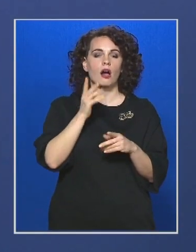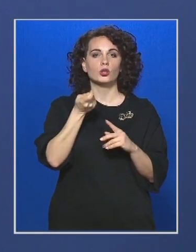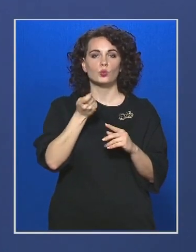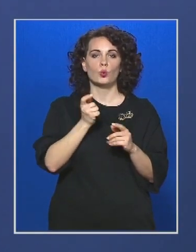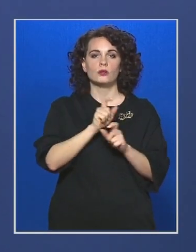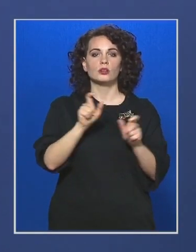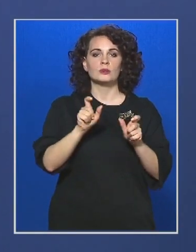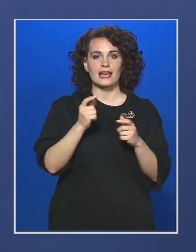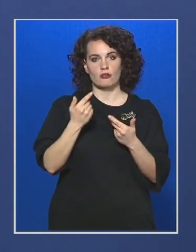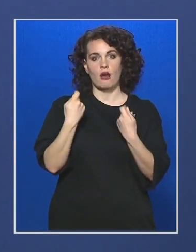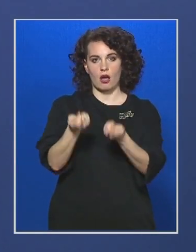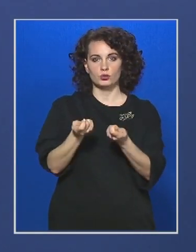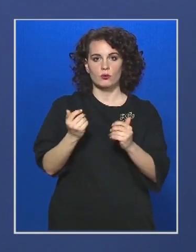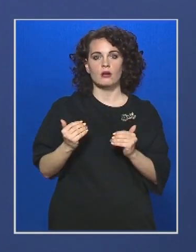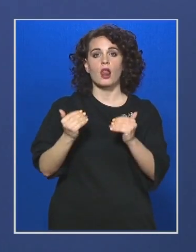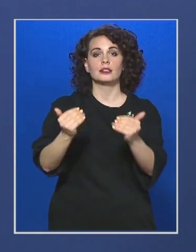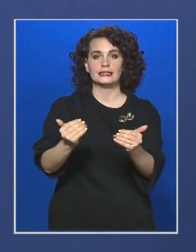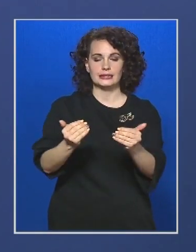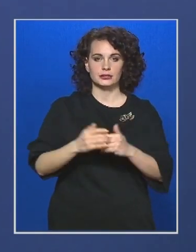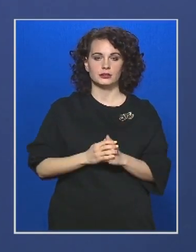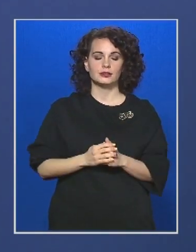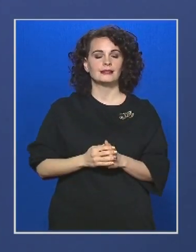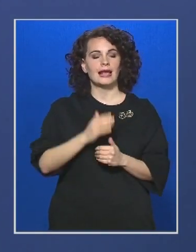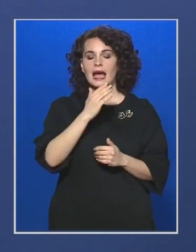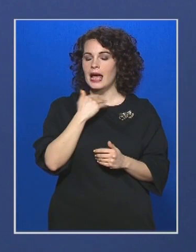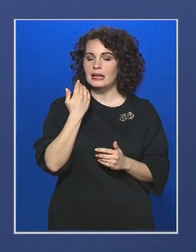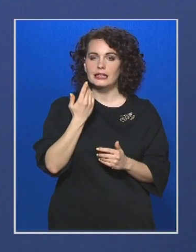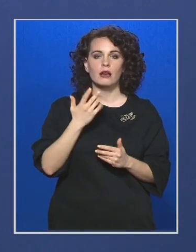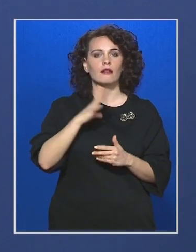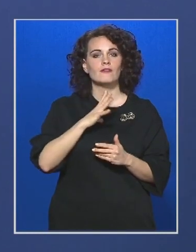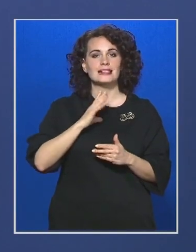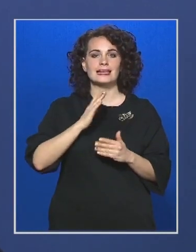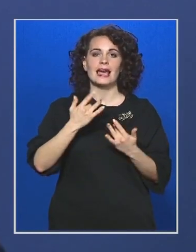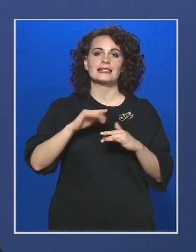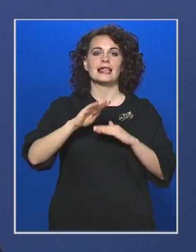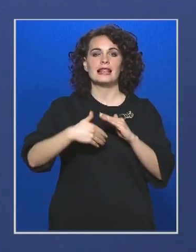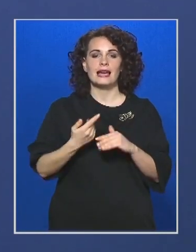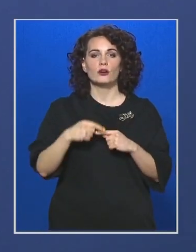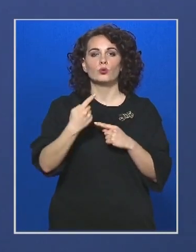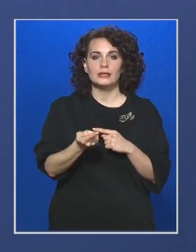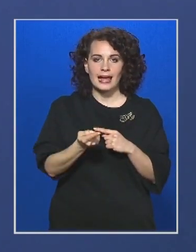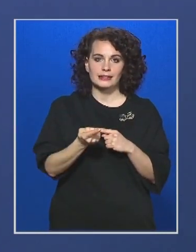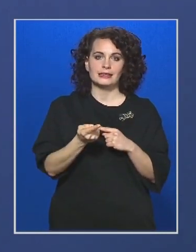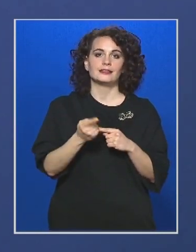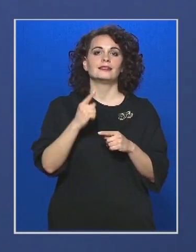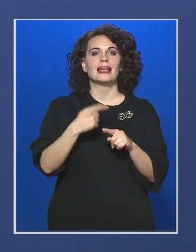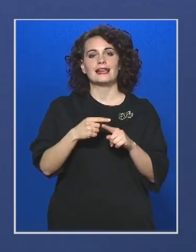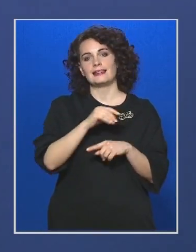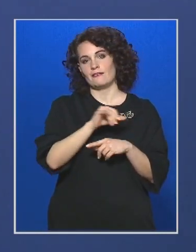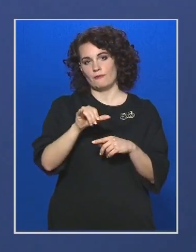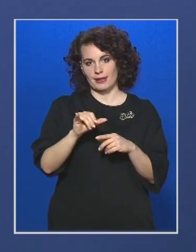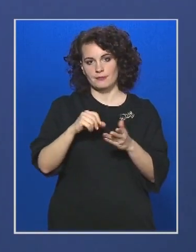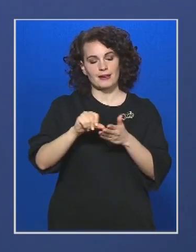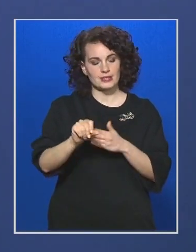haladékot adunk, ezeket elegendő lesz a veszélyhelyzet lejárta utáni negyedévben befizetni.